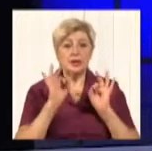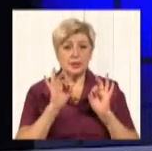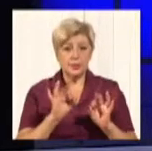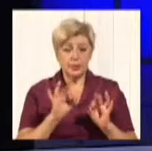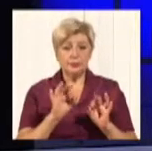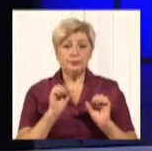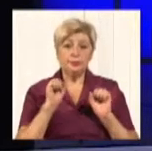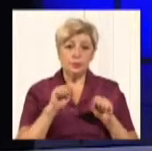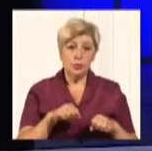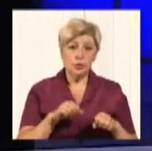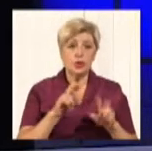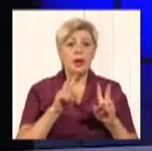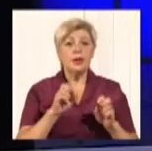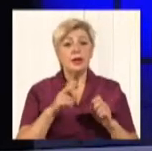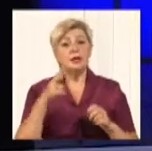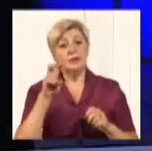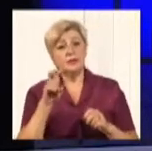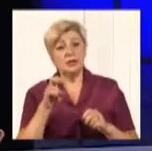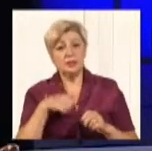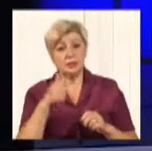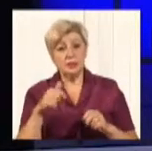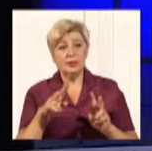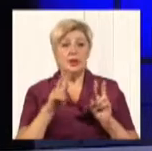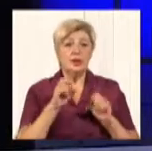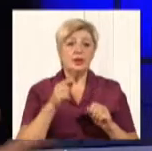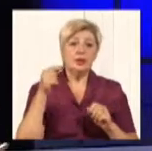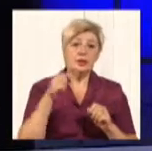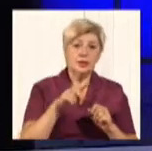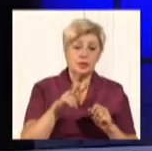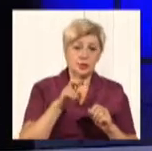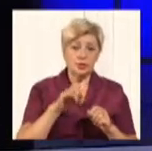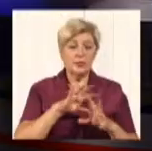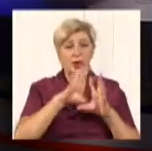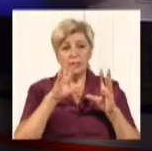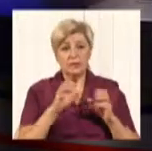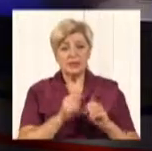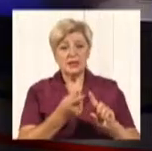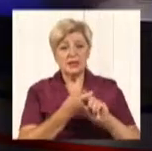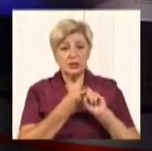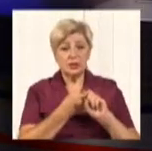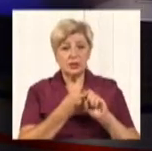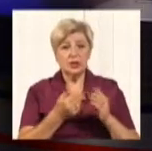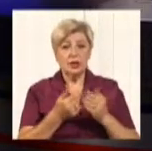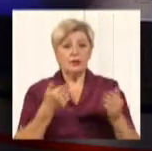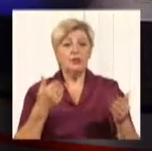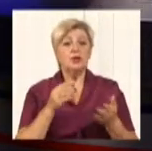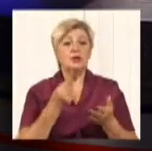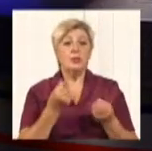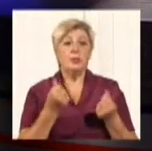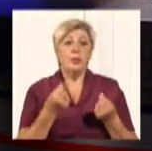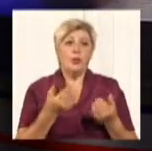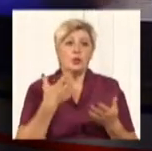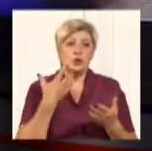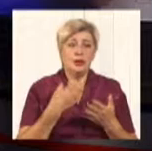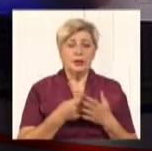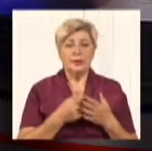він може бути як за 200 гривень, так і за 1200 гривень. Все залежить від бюджету і таке інше.